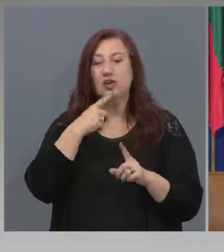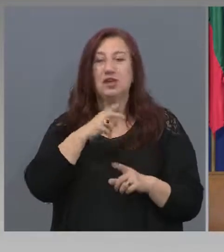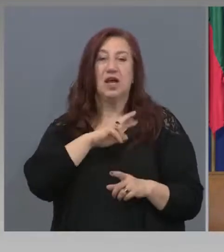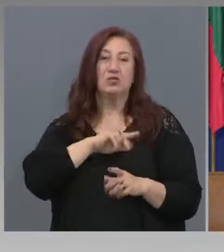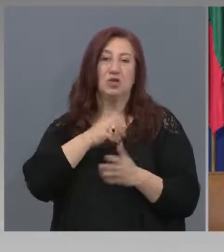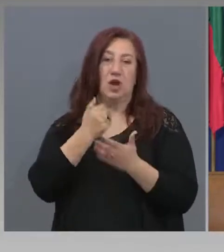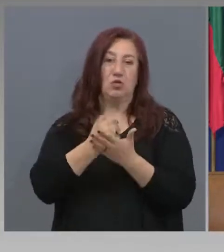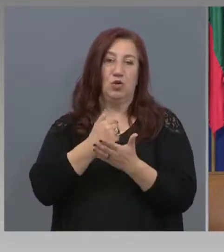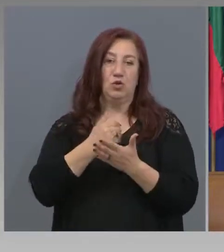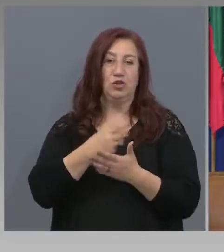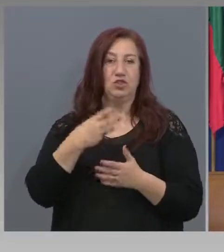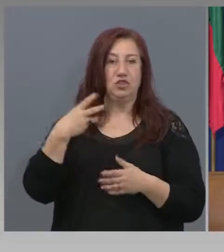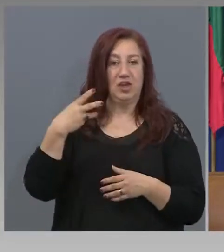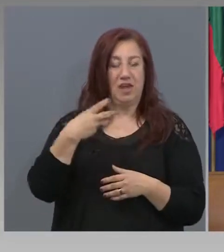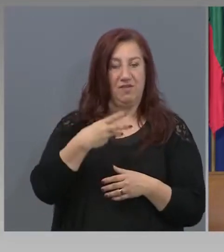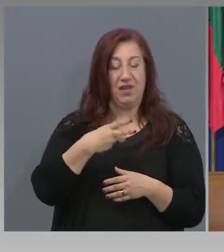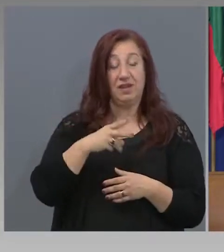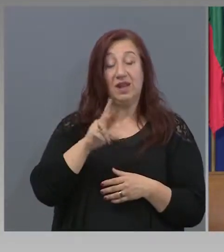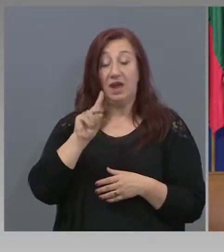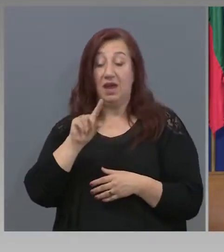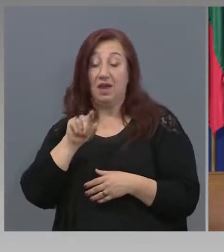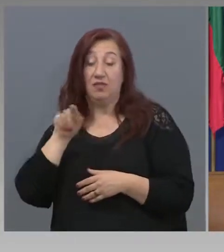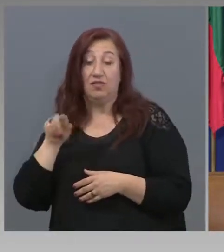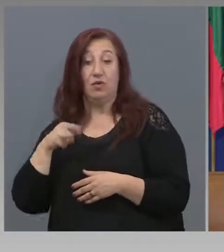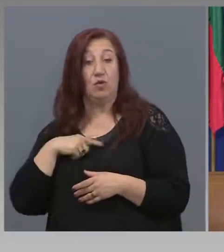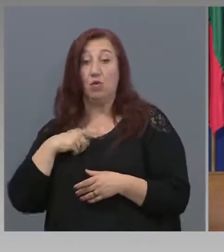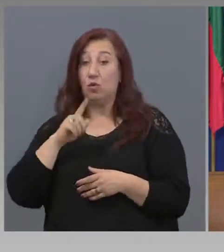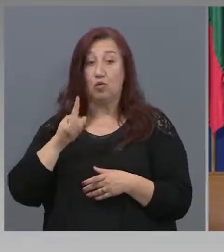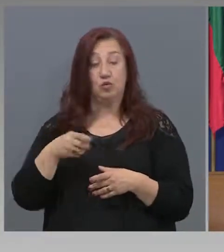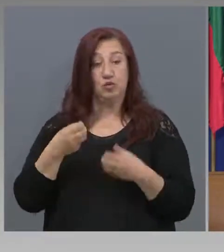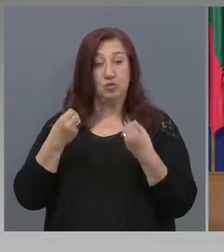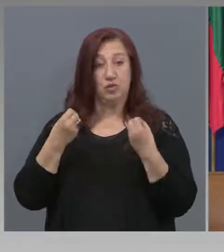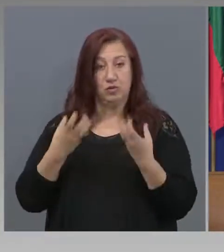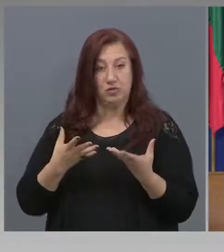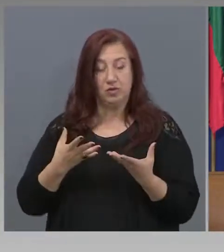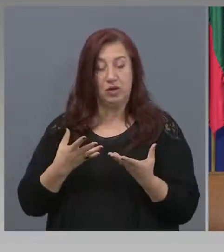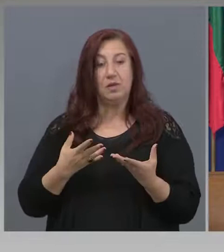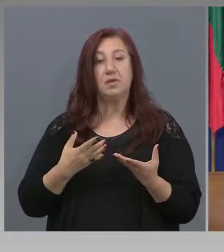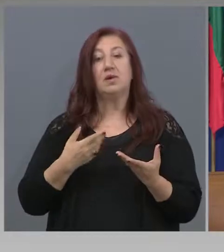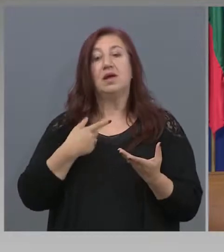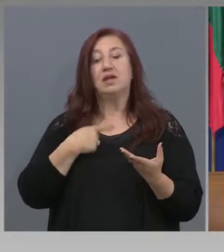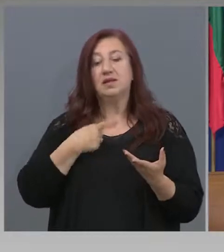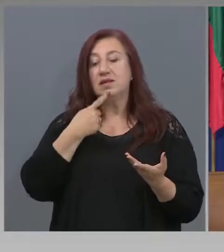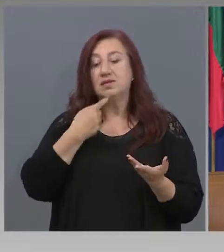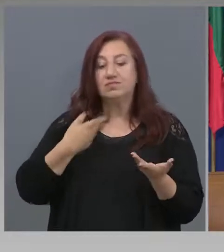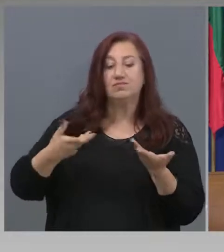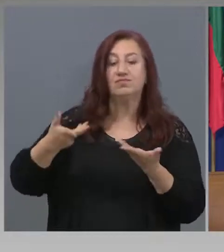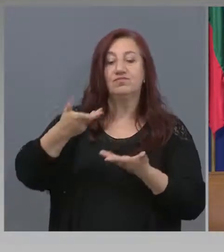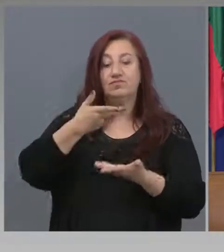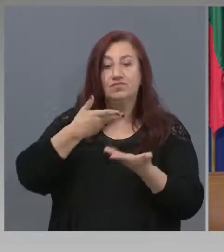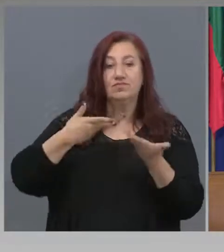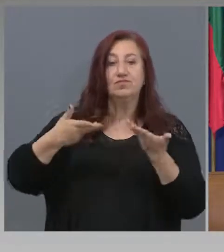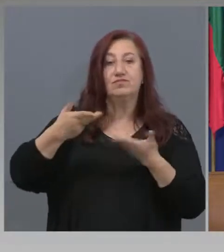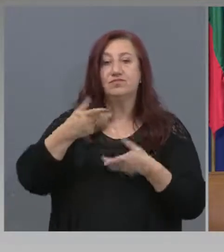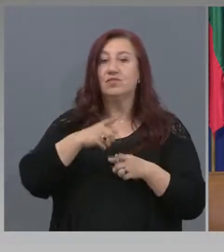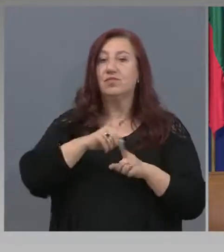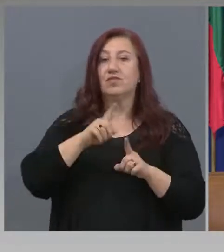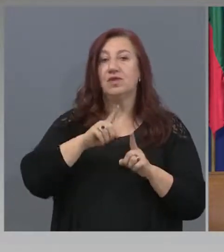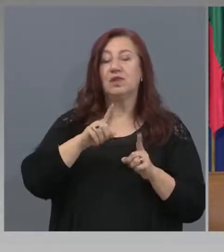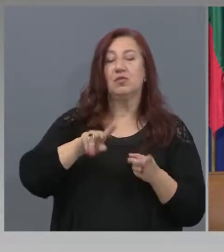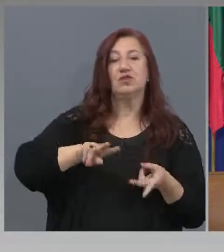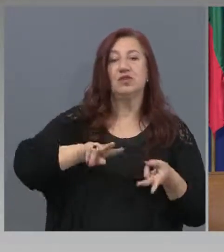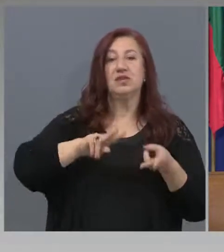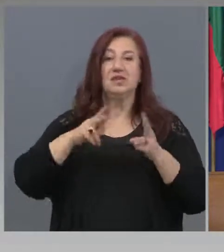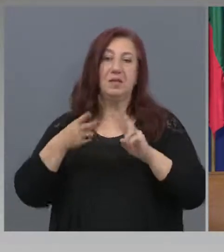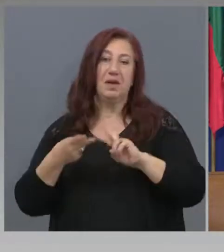на второ място, дали може да си го позволим. Защото разговори между отговорни и политически формации не могат да се превръщат и не биват да се превръщат в